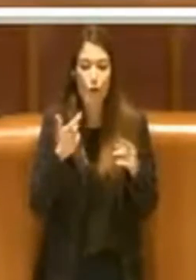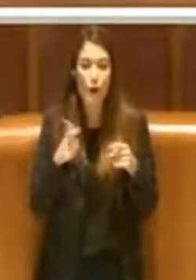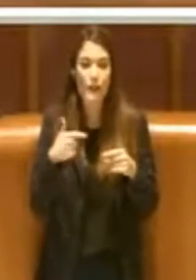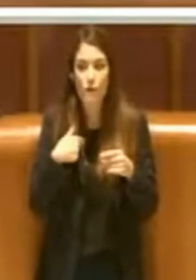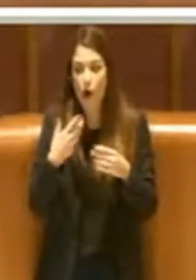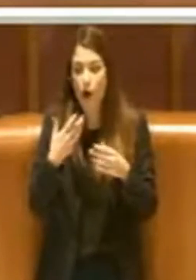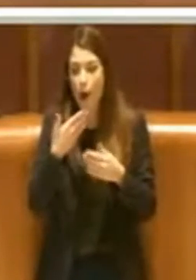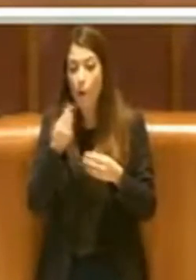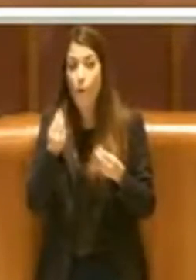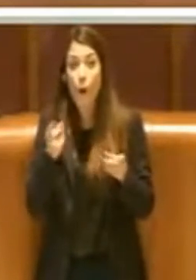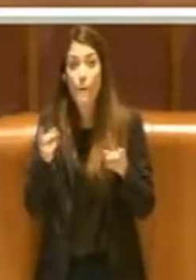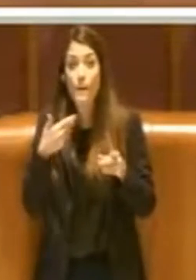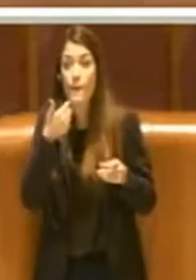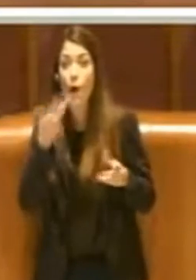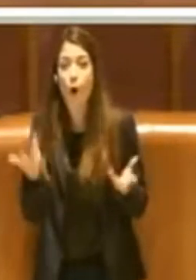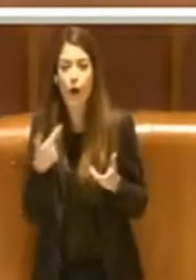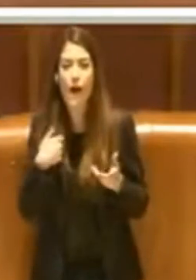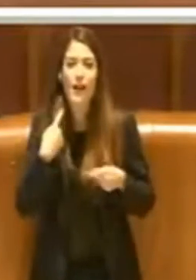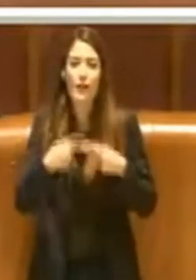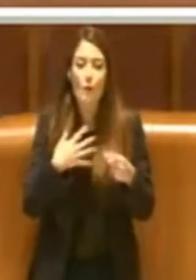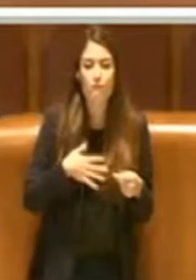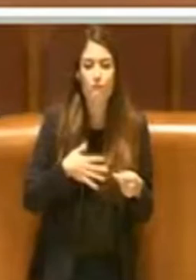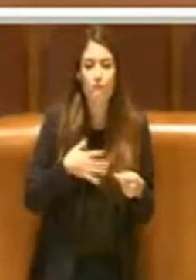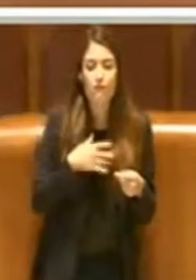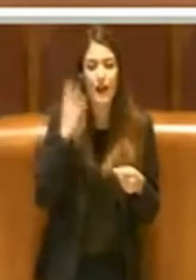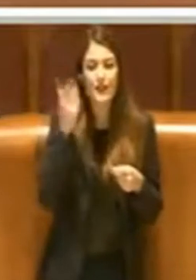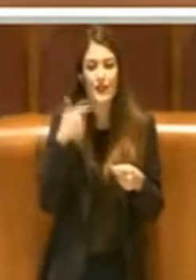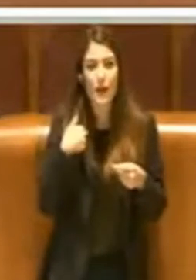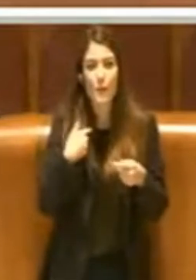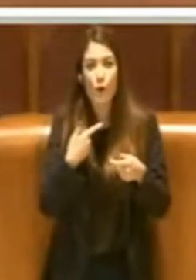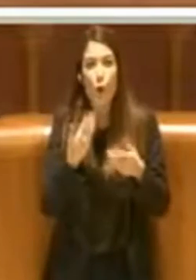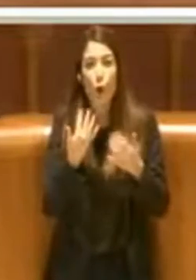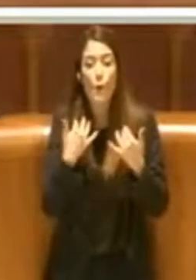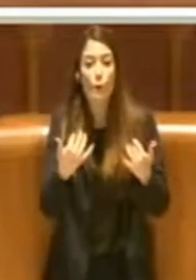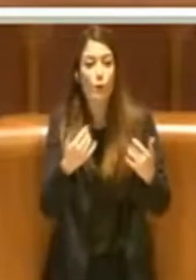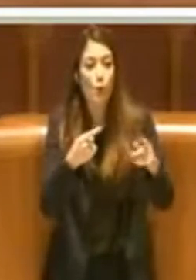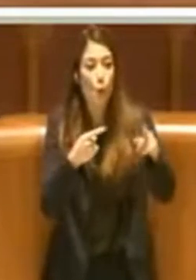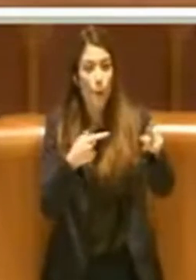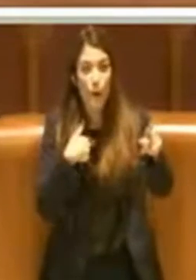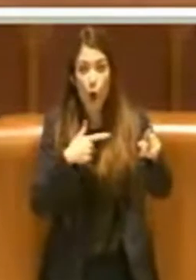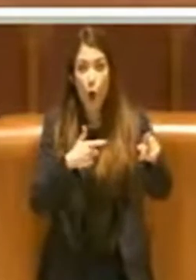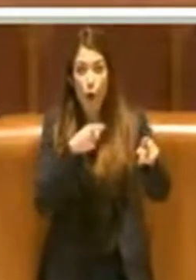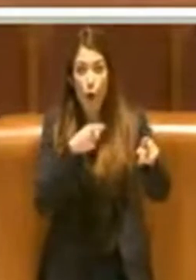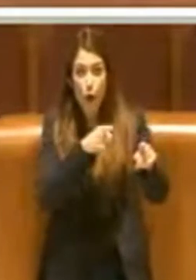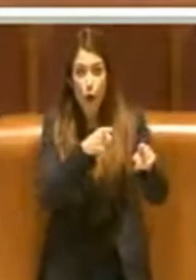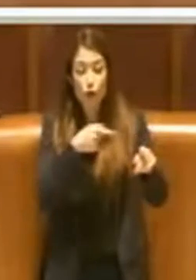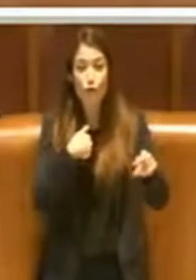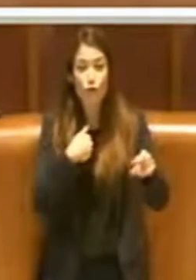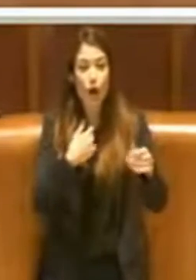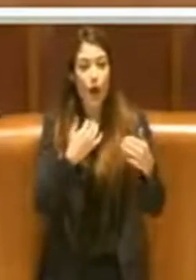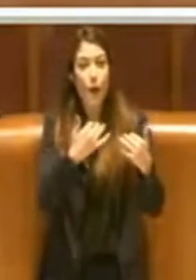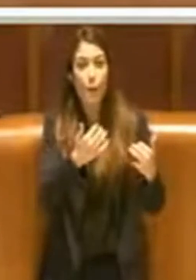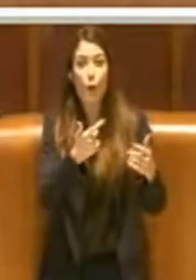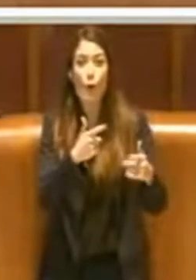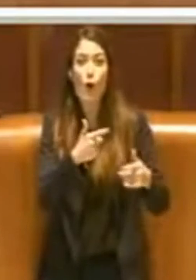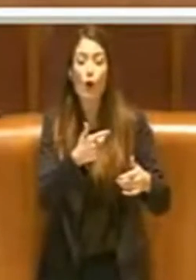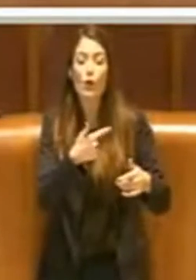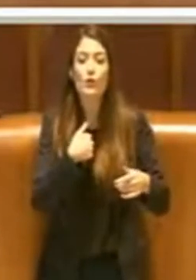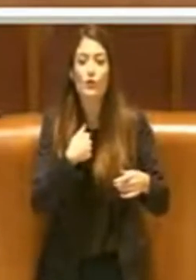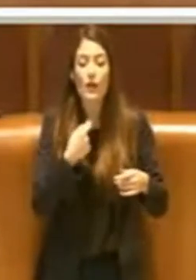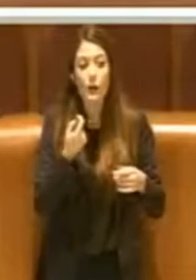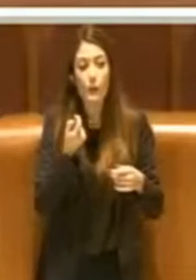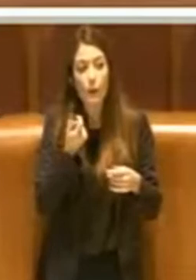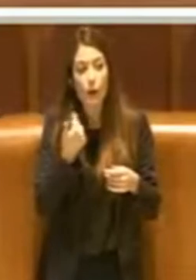Penso che tutti i colleghi saranno d'accordo con me, ad esempio il pubblico nell'Aula Giulio Cesare. Svolgere una seduta senza pubblico, almeno a me, fa